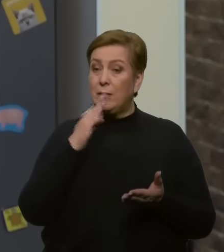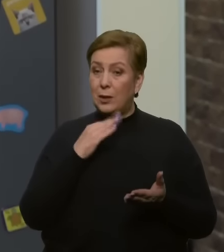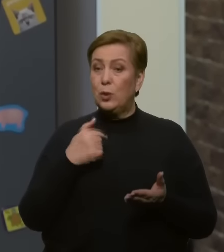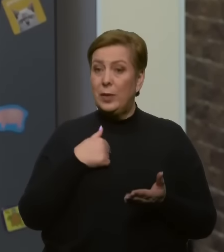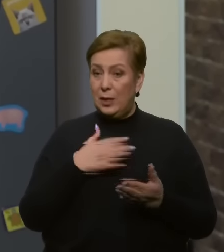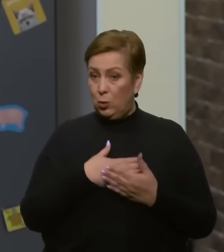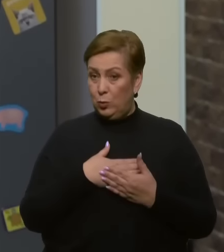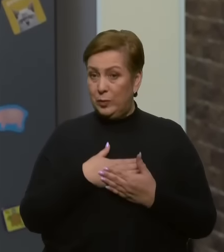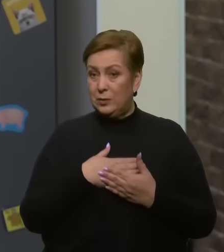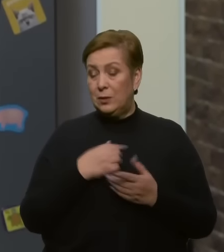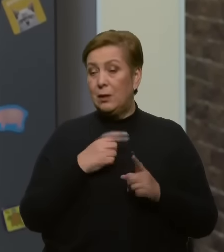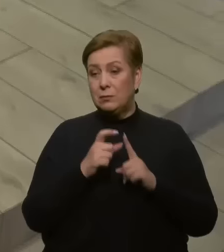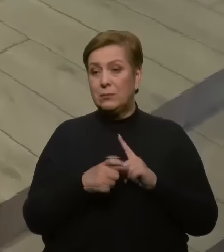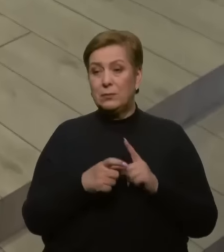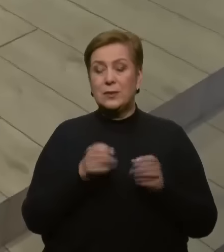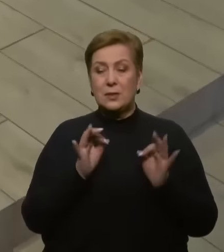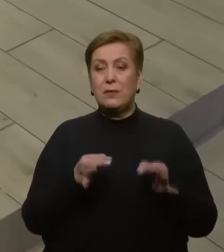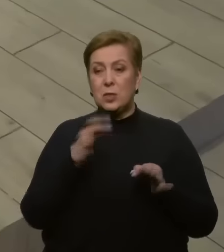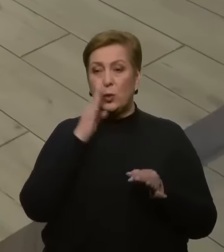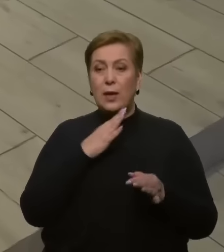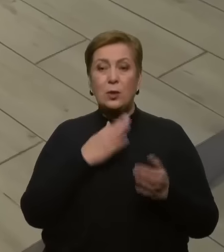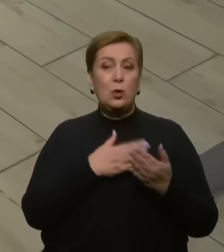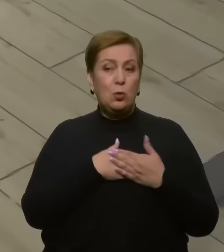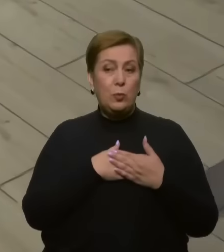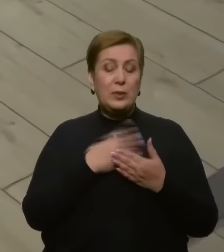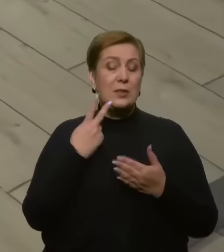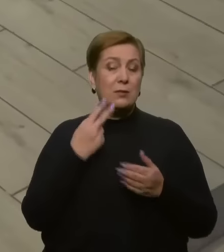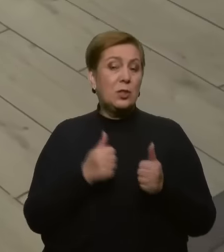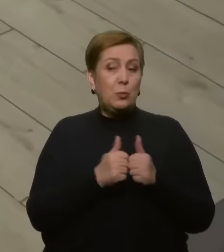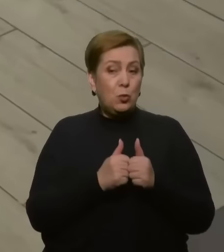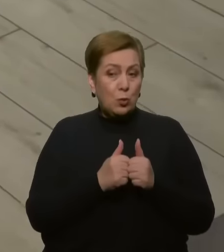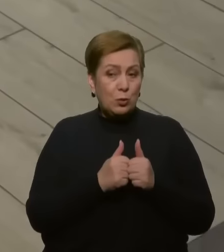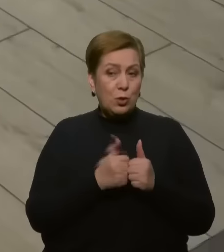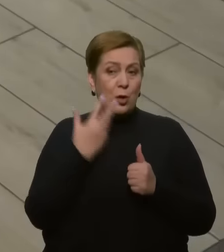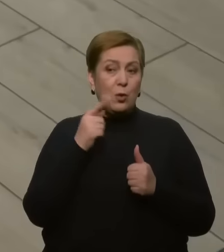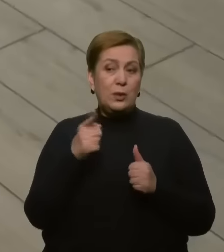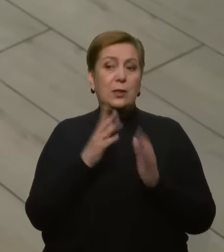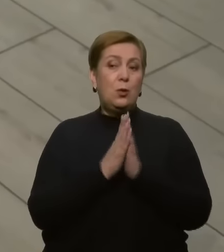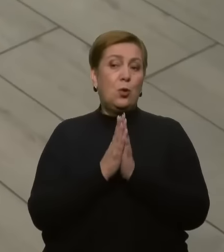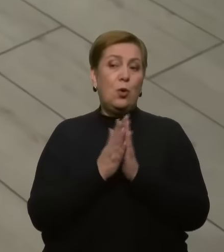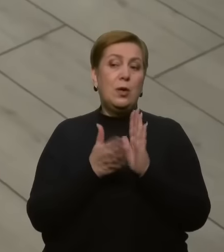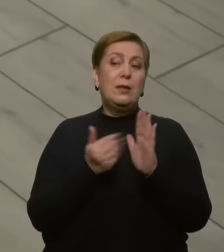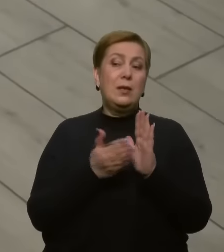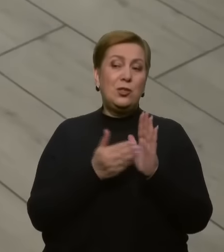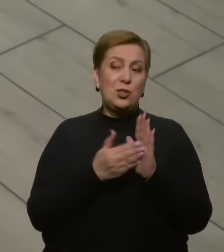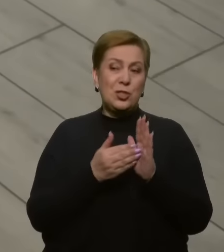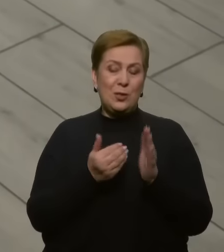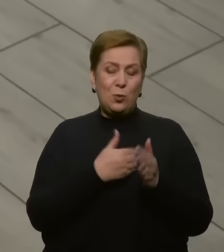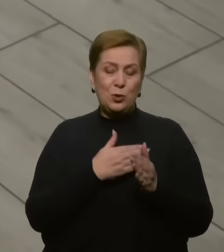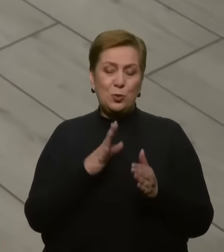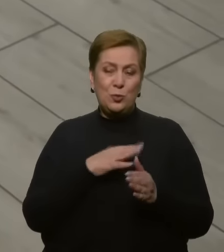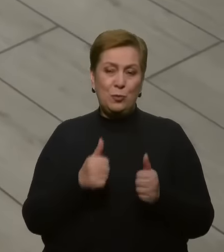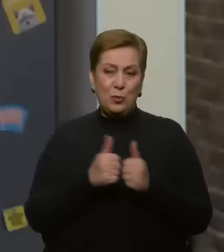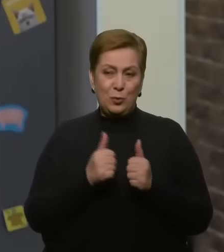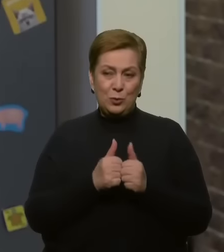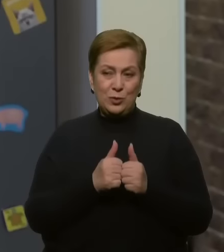Я кажу, звісно, тато тебе любить. І, звісно, тато завжди є поруч з тобою, коли ти його кличеш, коли ти хочеш, щоб він був поруч з